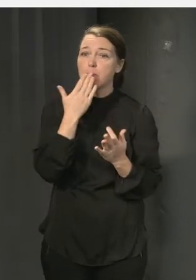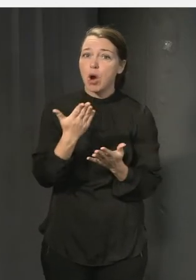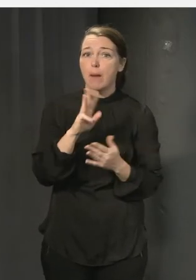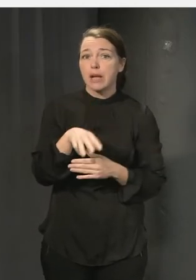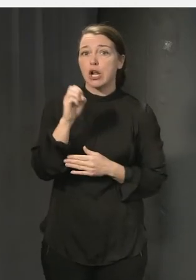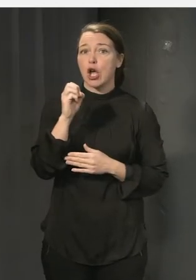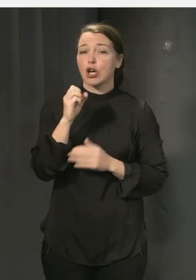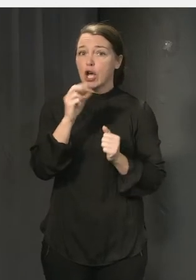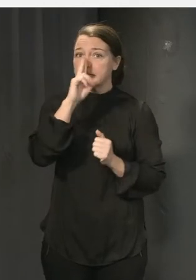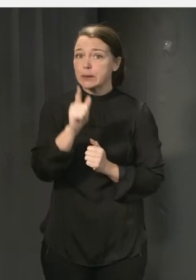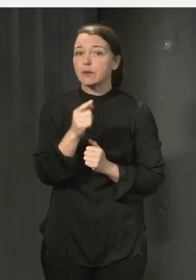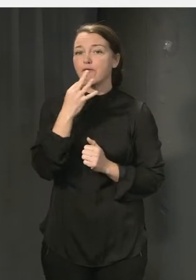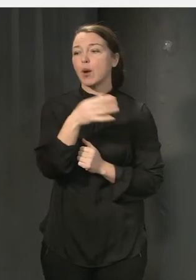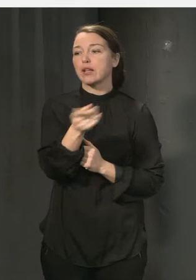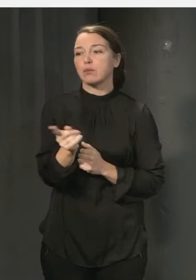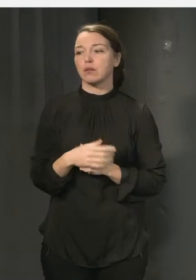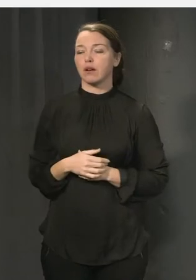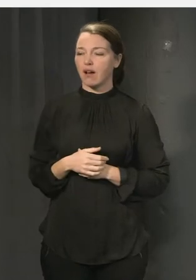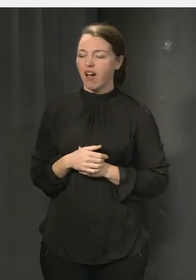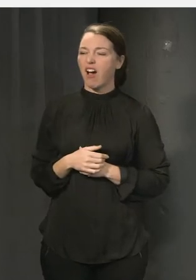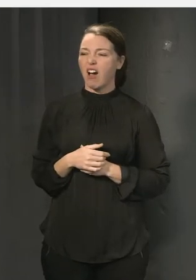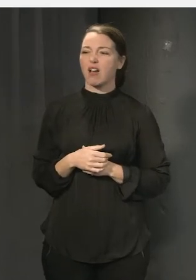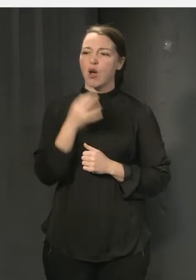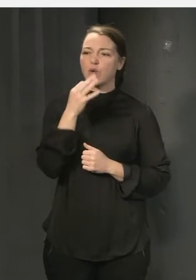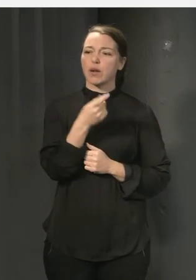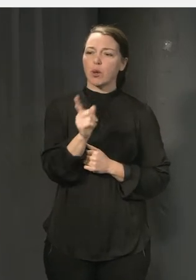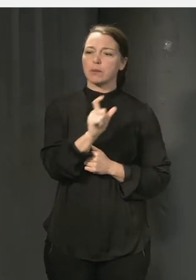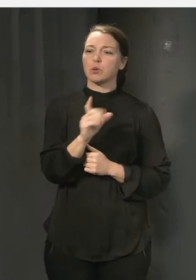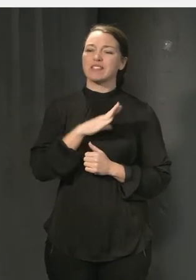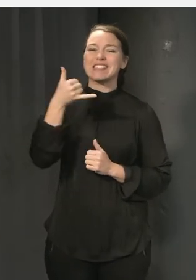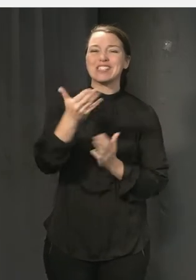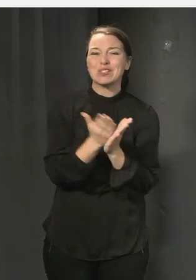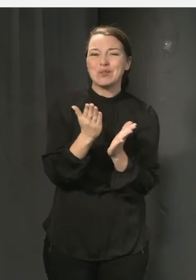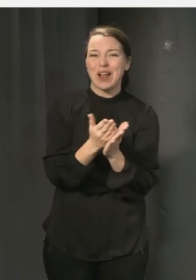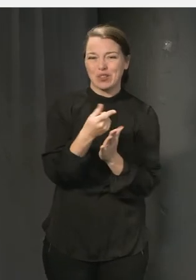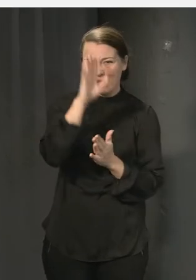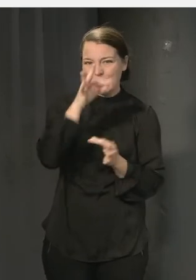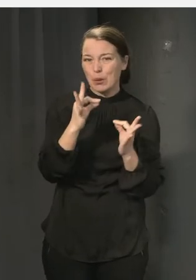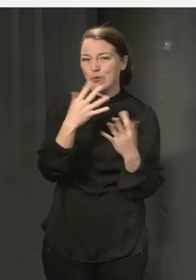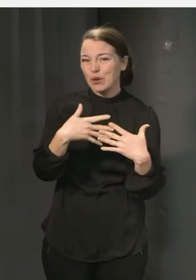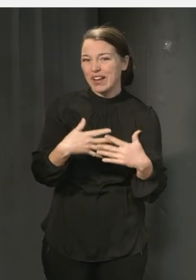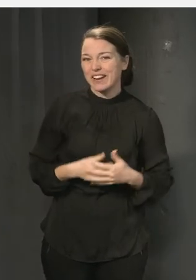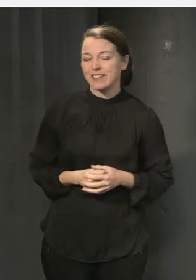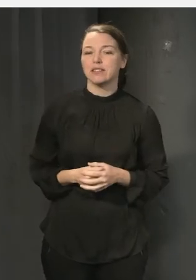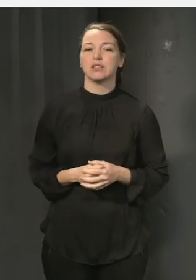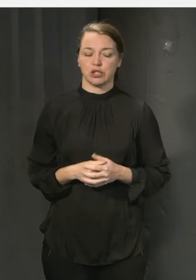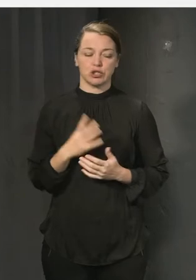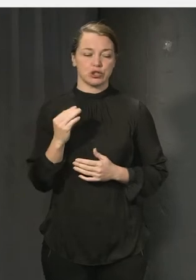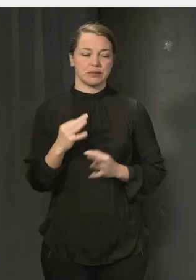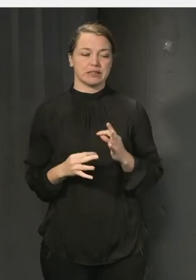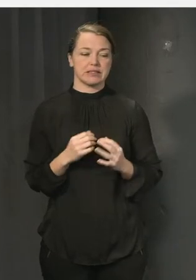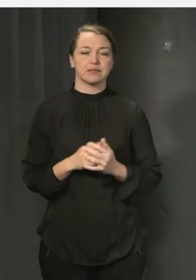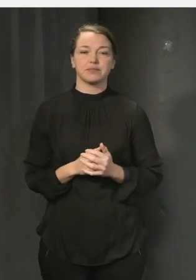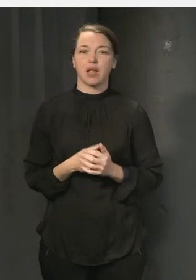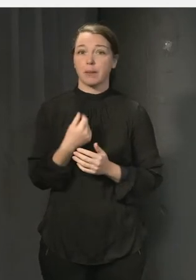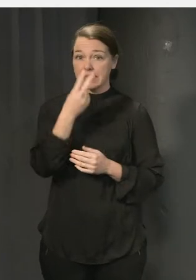utformas. Egentligen är det att involvera de som faktiskt är i skolan. Ja, det är väl ganska. Jag tänker, ni har ju tittat löpande i enkäter